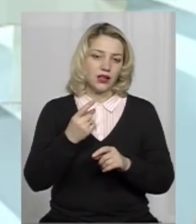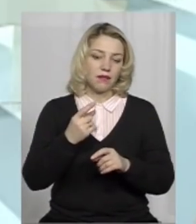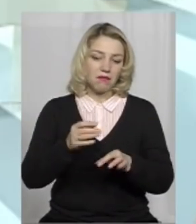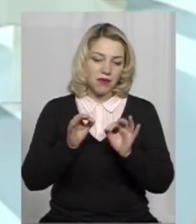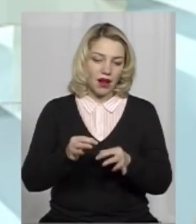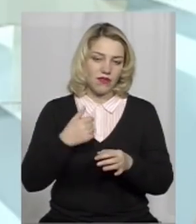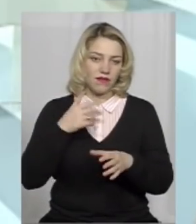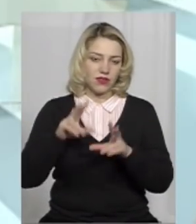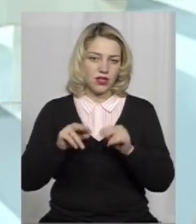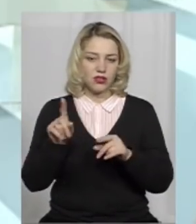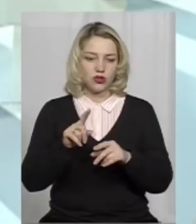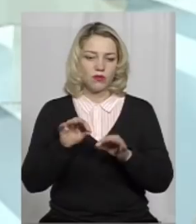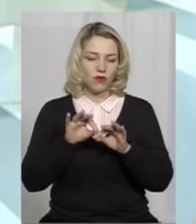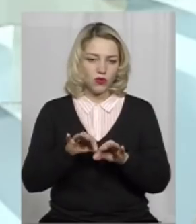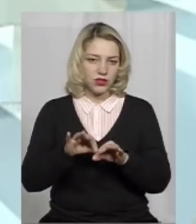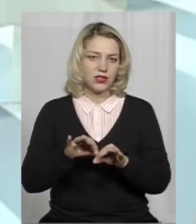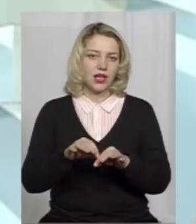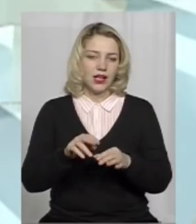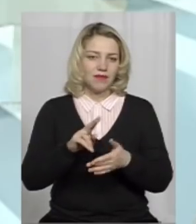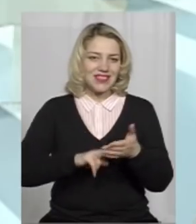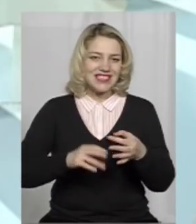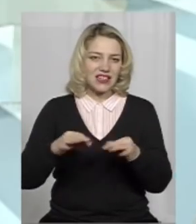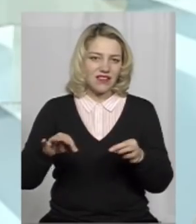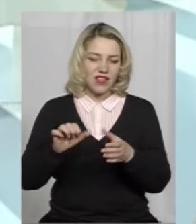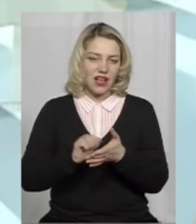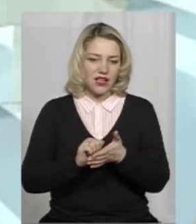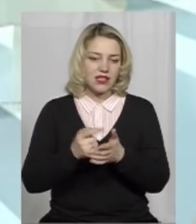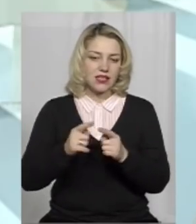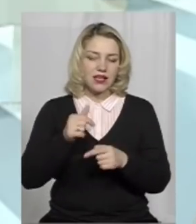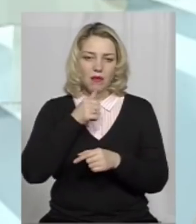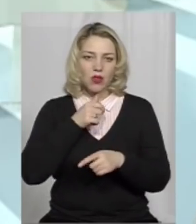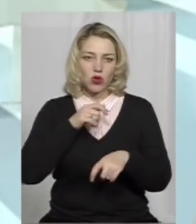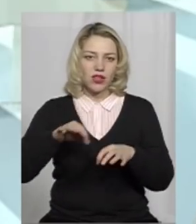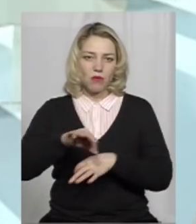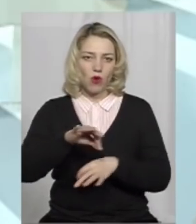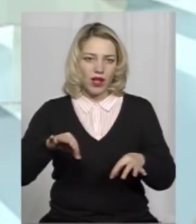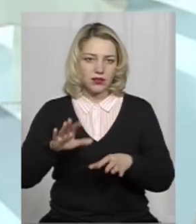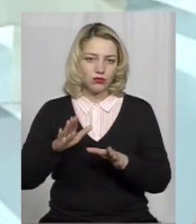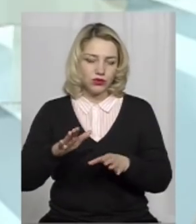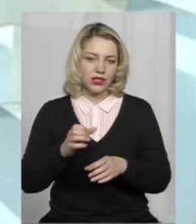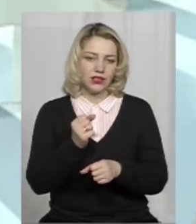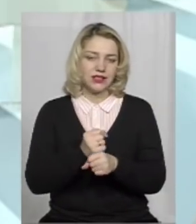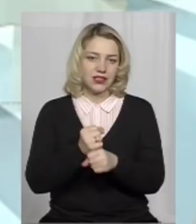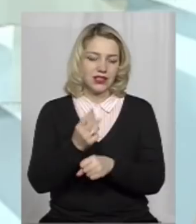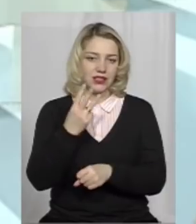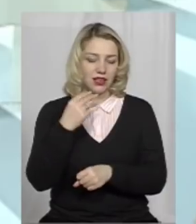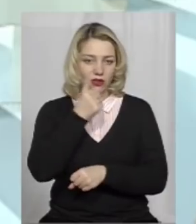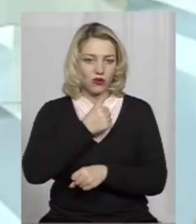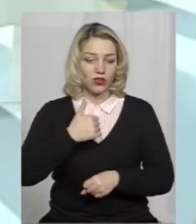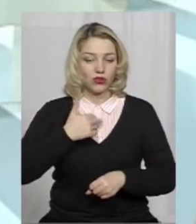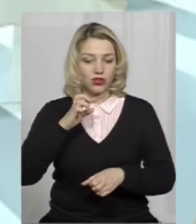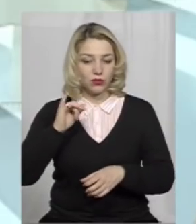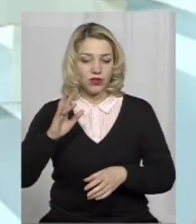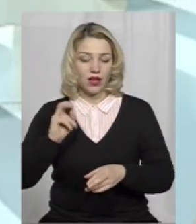правильним проведення сертифікації, і цей пілотний проєкт буде діяти 3 роки. Я дуже би хотіла, щоб як